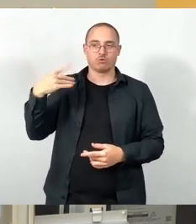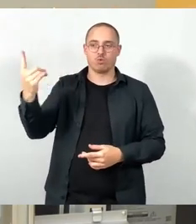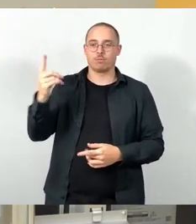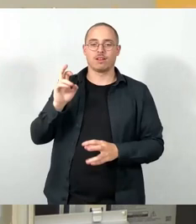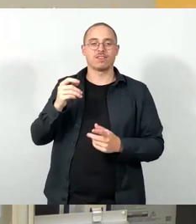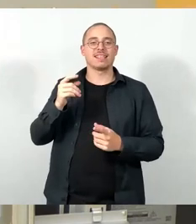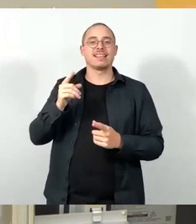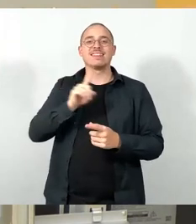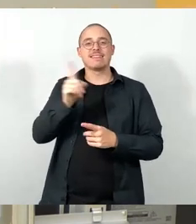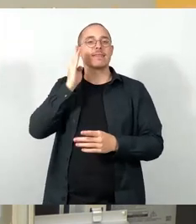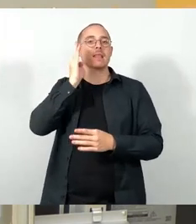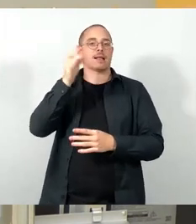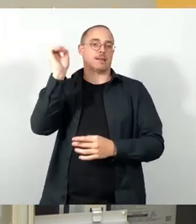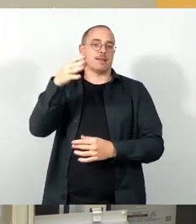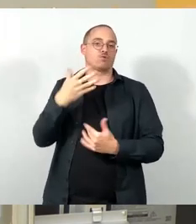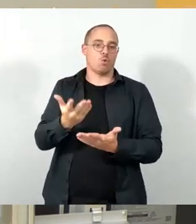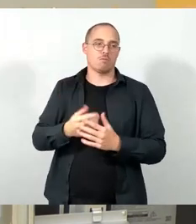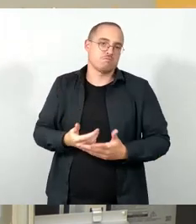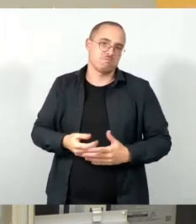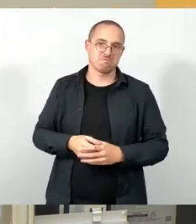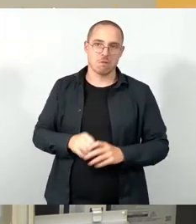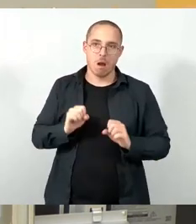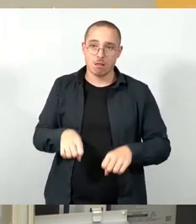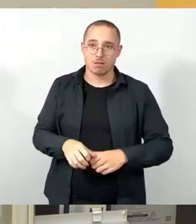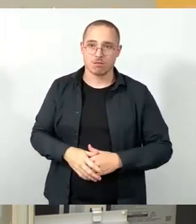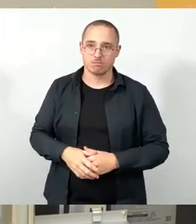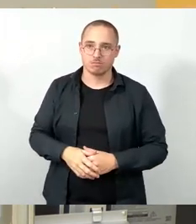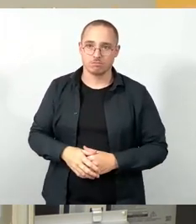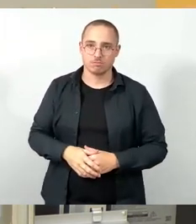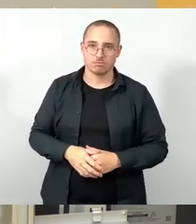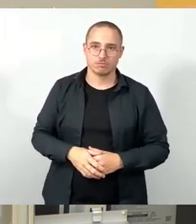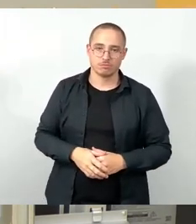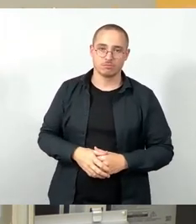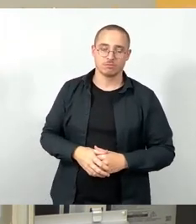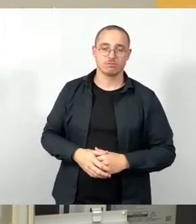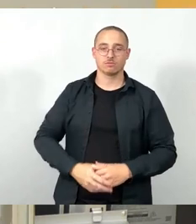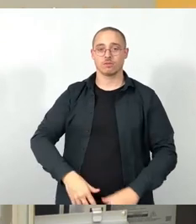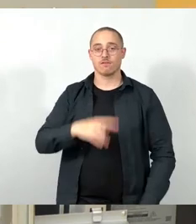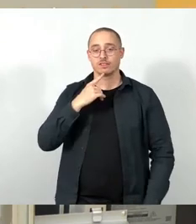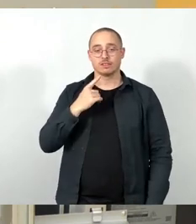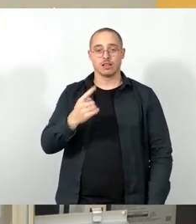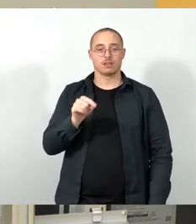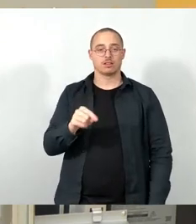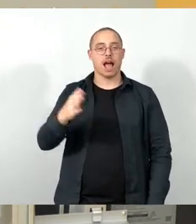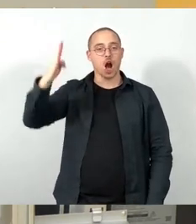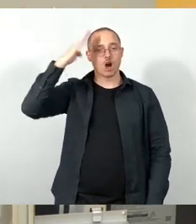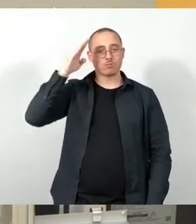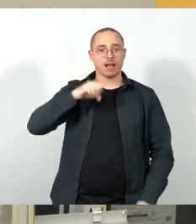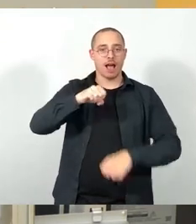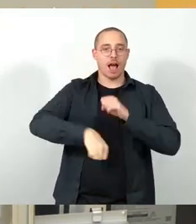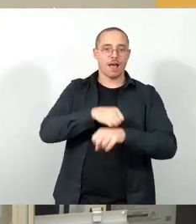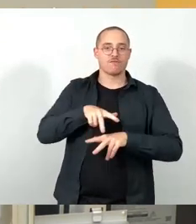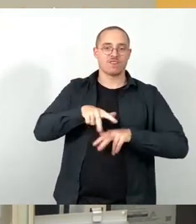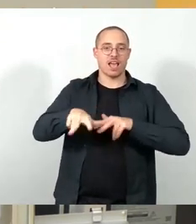Mir geht es hier darum, dass wir, wenn wir schon von Hauptradverkehrsrouten reden, wir nicht einfach so sagen können,